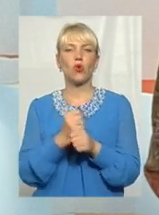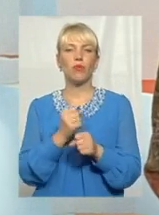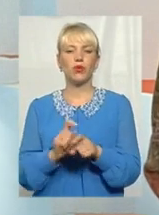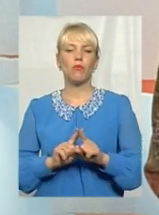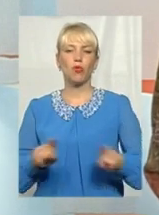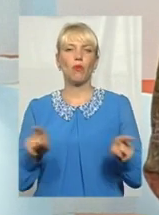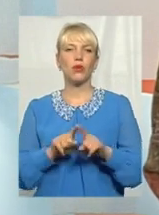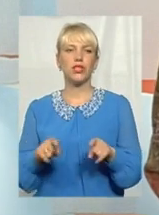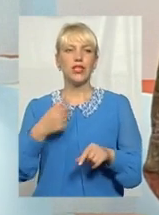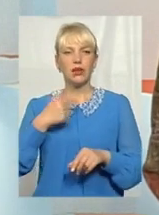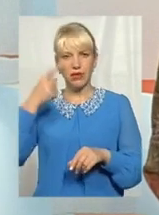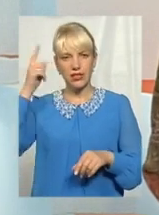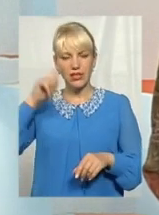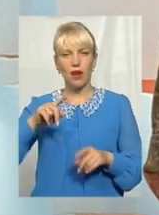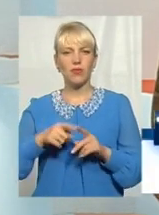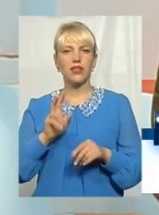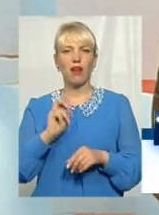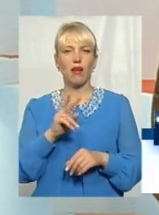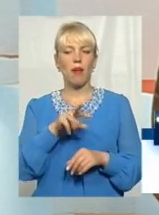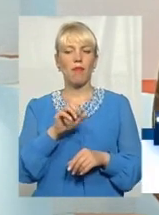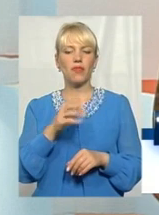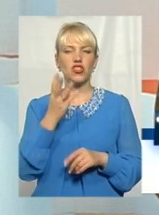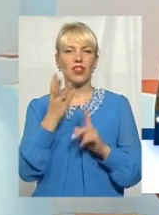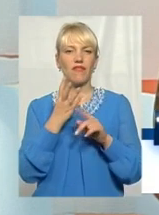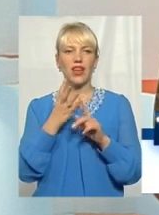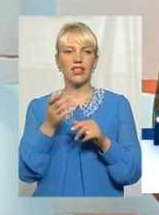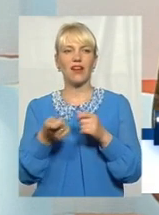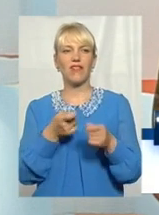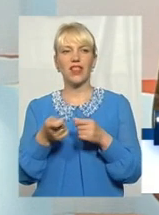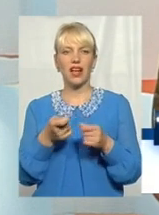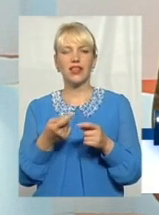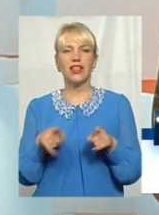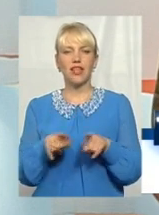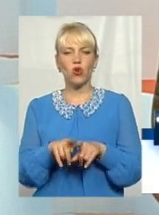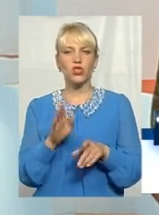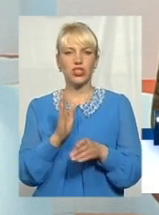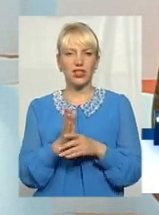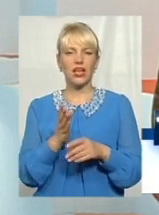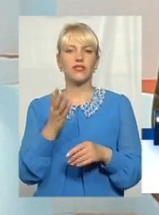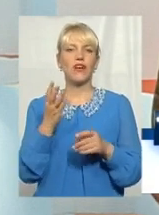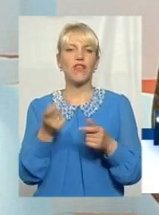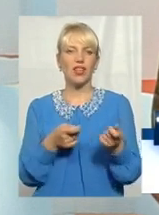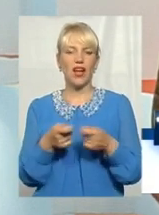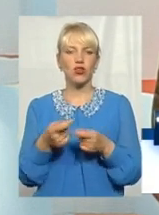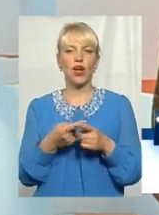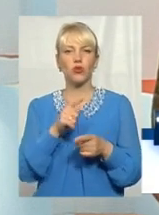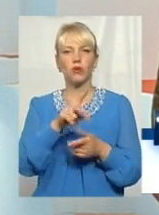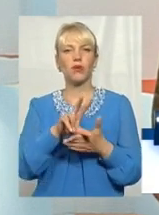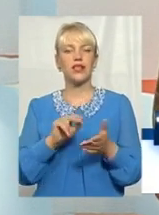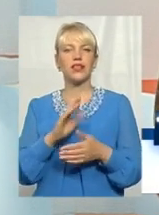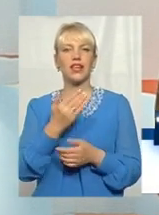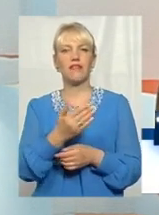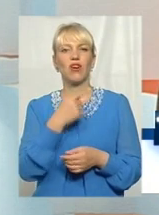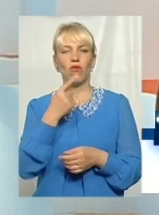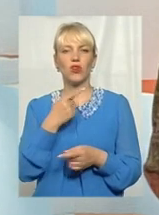нам знайома ідеологема марксизму, в якій четверта влада завжди теж є владою. А от той приклад, про який ви говорите, ми говоримо